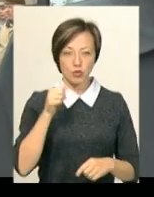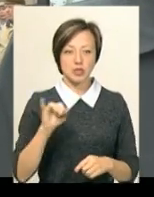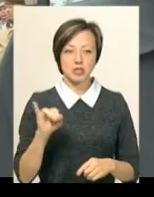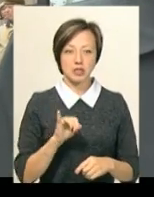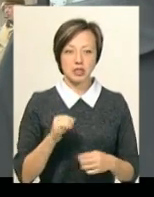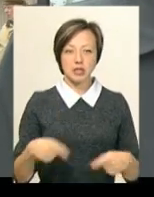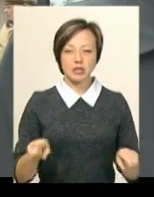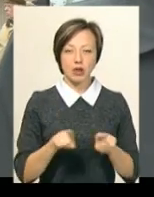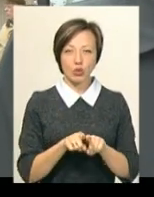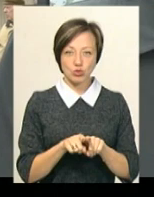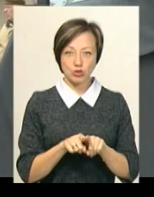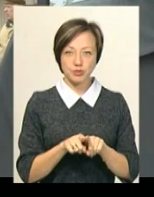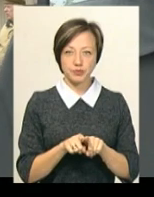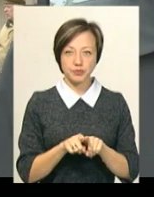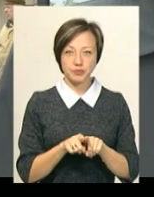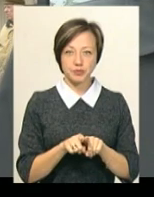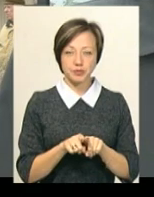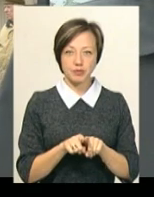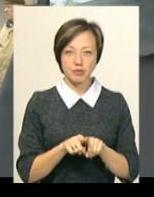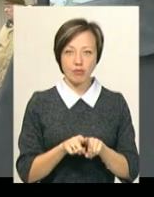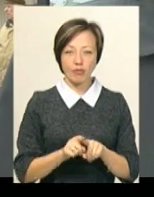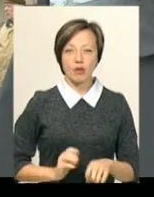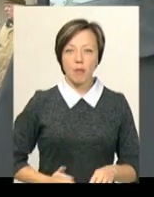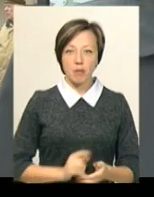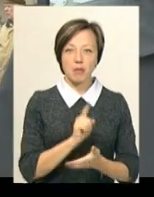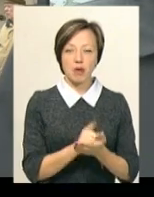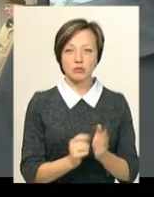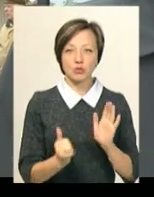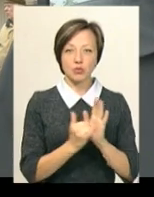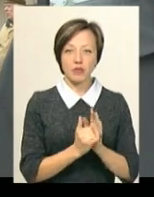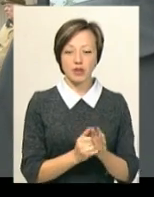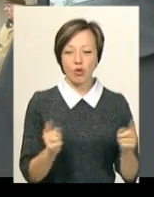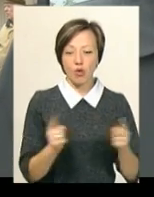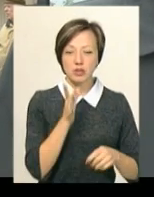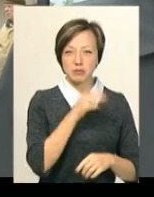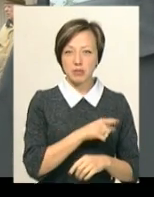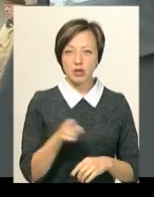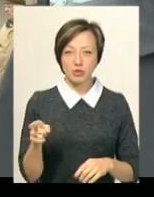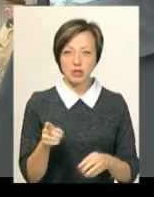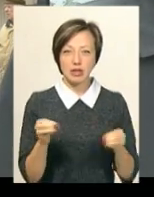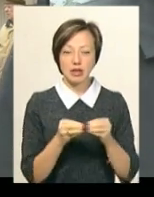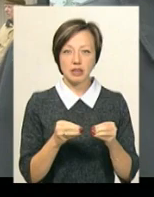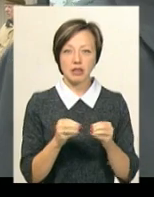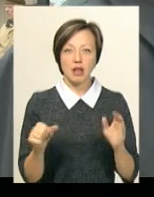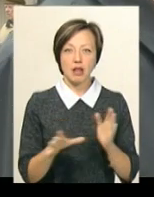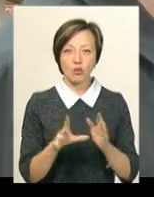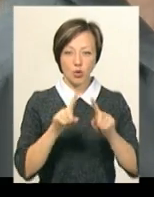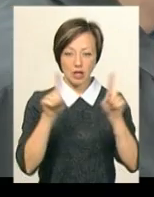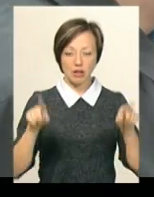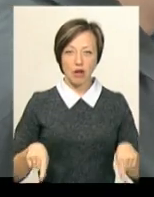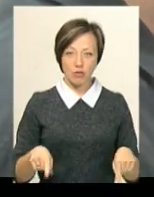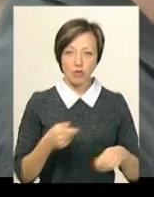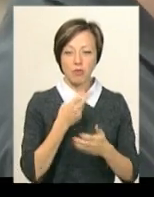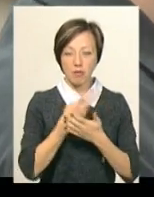також компанія має встановити, наприклад, короткого періоду часу, 10 електронних табло, яке